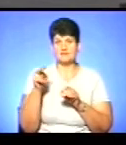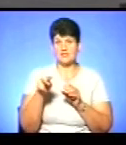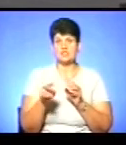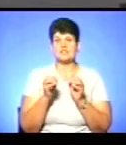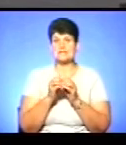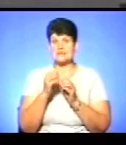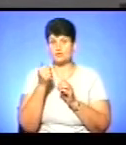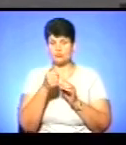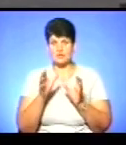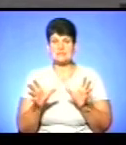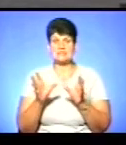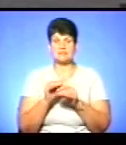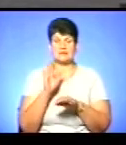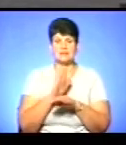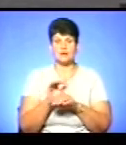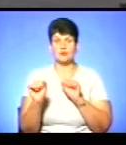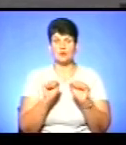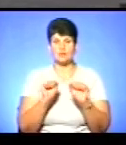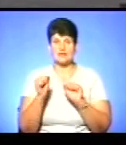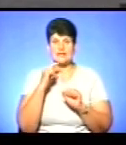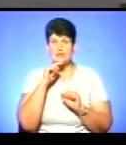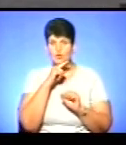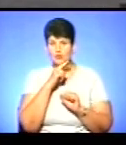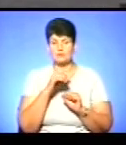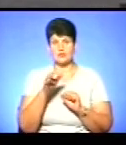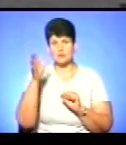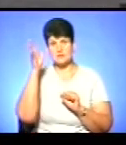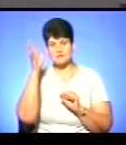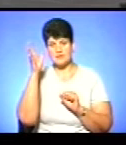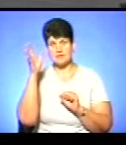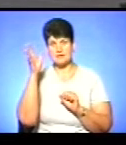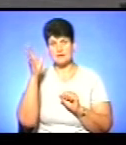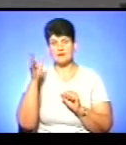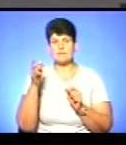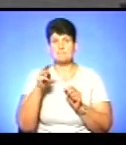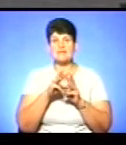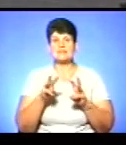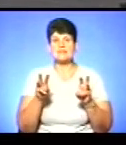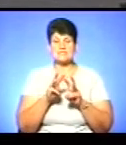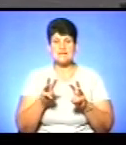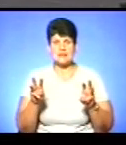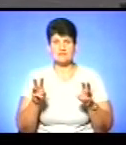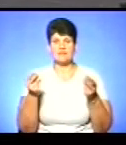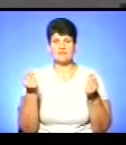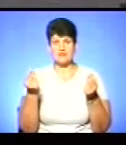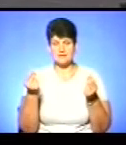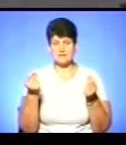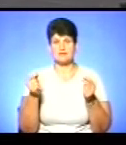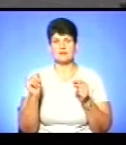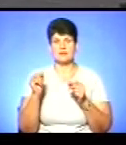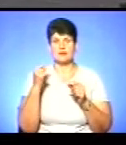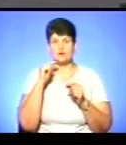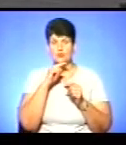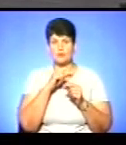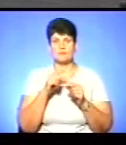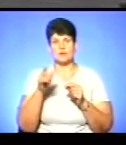році спільним наказом управління економіки, управління освіти і міністерства фінансів, міністерства економіки і